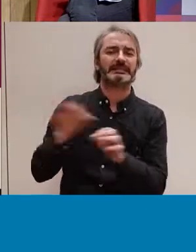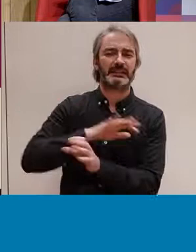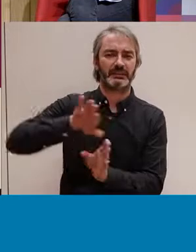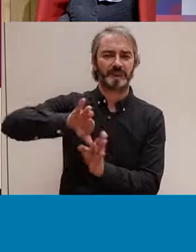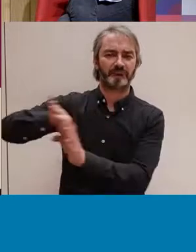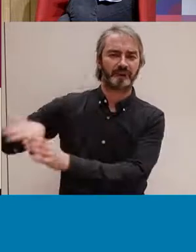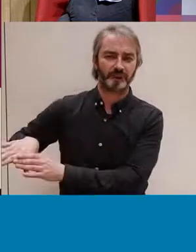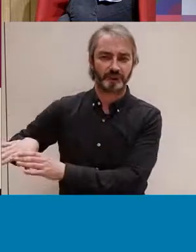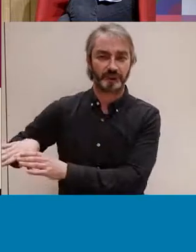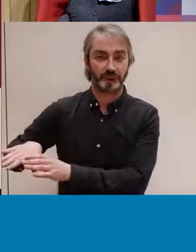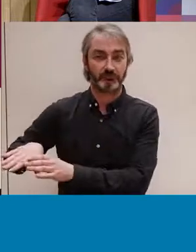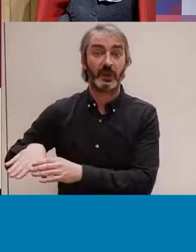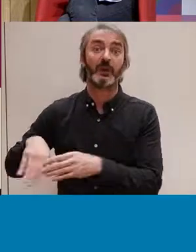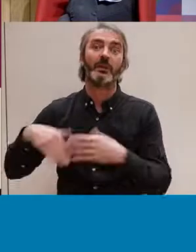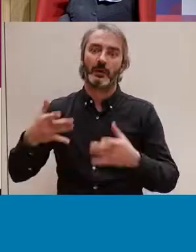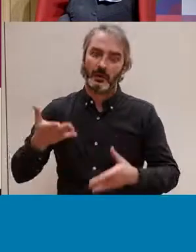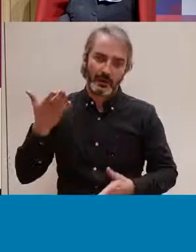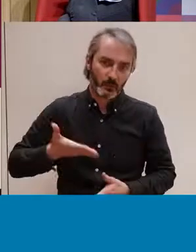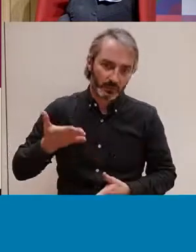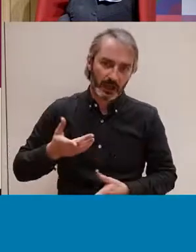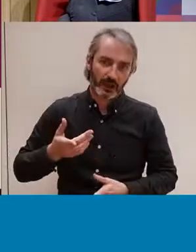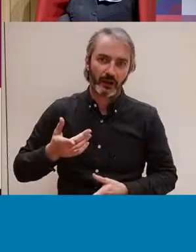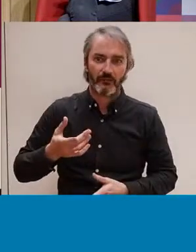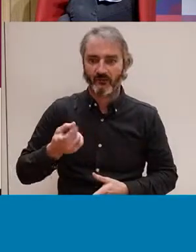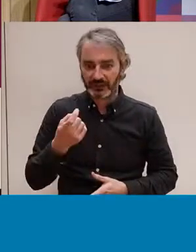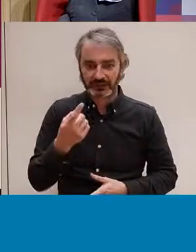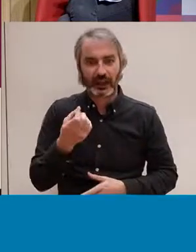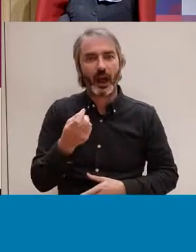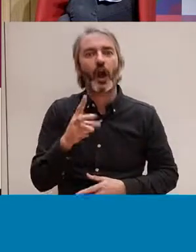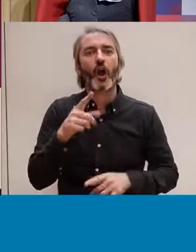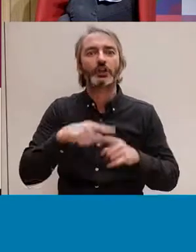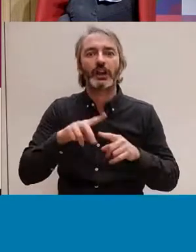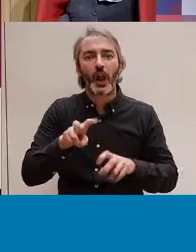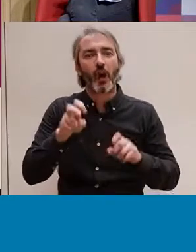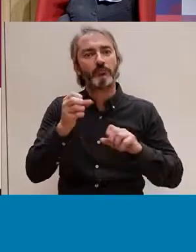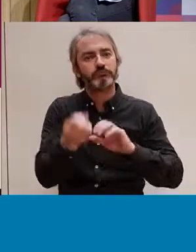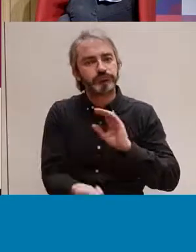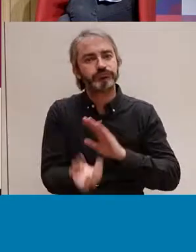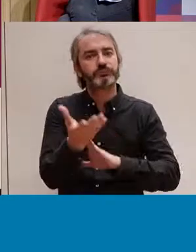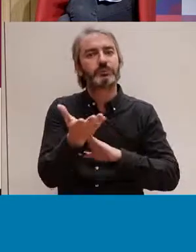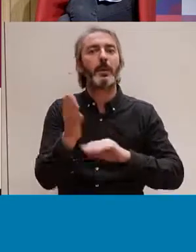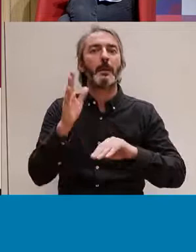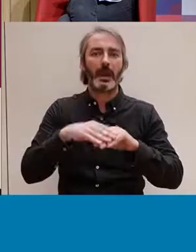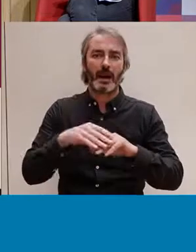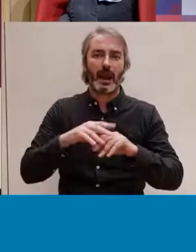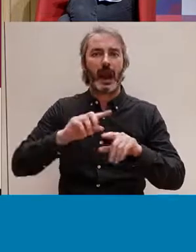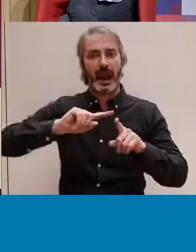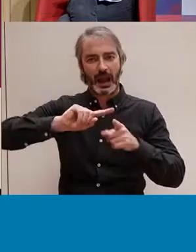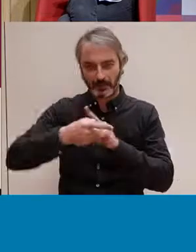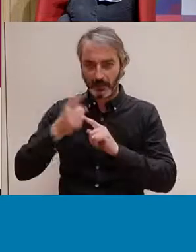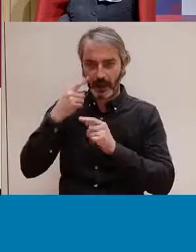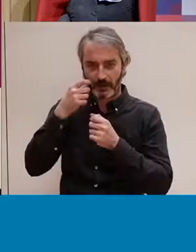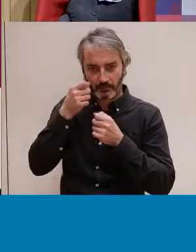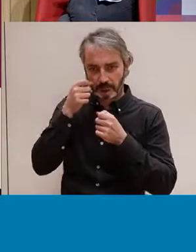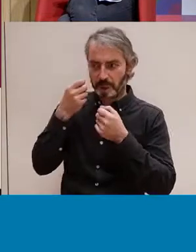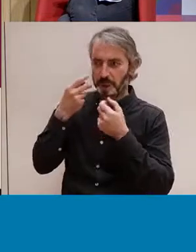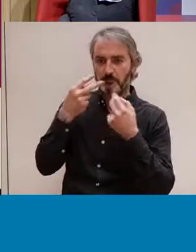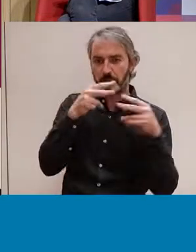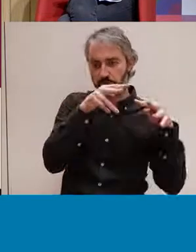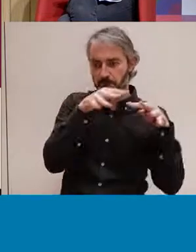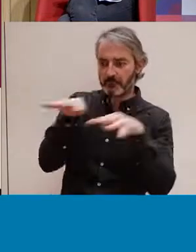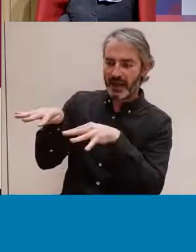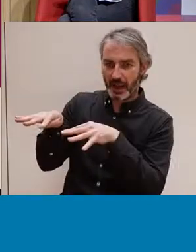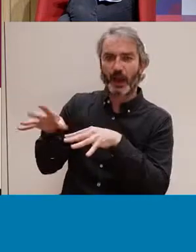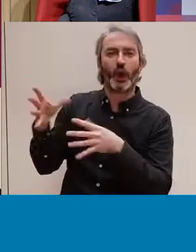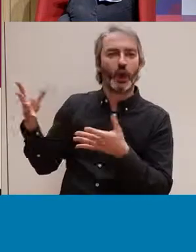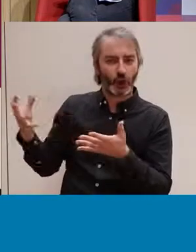tenim accés. Llavors, em sembla important poder generar noves representacions en què sí que sentim que tots i totes estem representades i